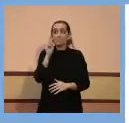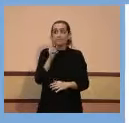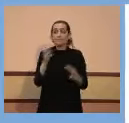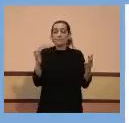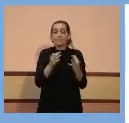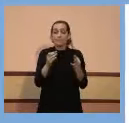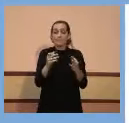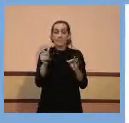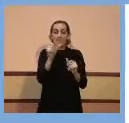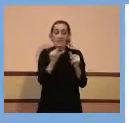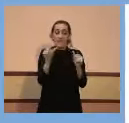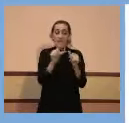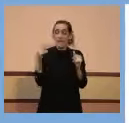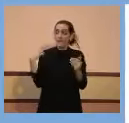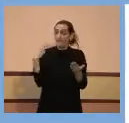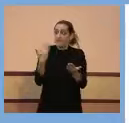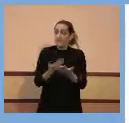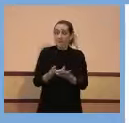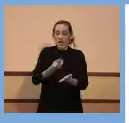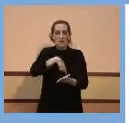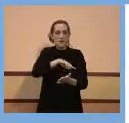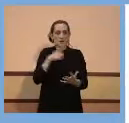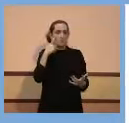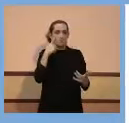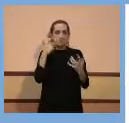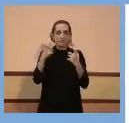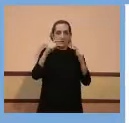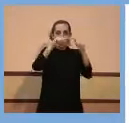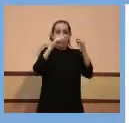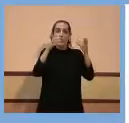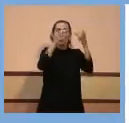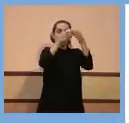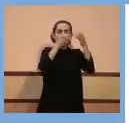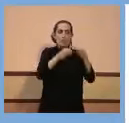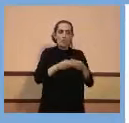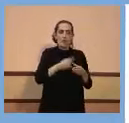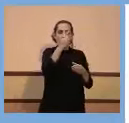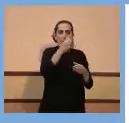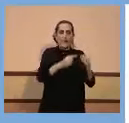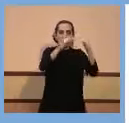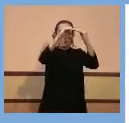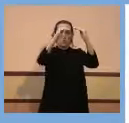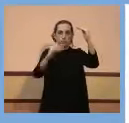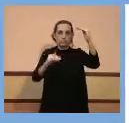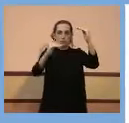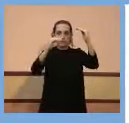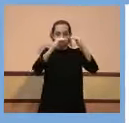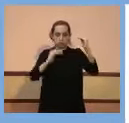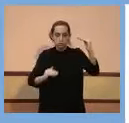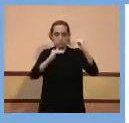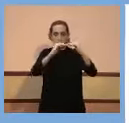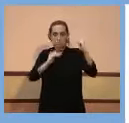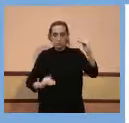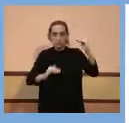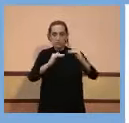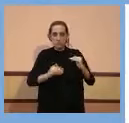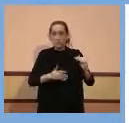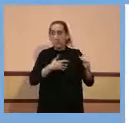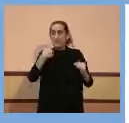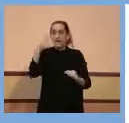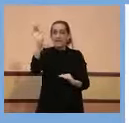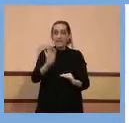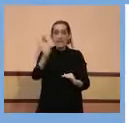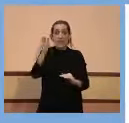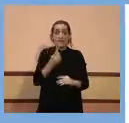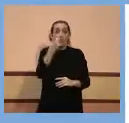les últimes setmanes notem un descens en cadascun d'aquests grups, un descens de la incidència. En un dels eixos el que